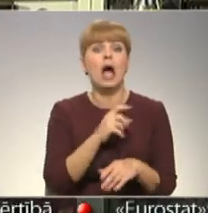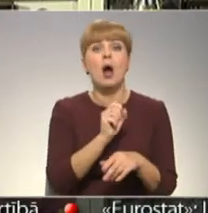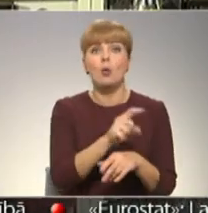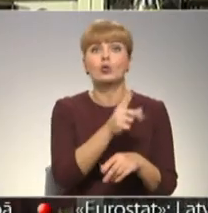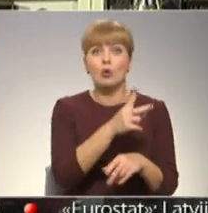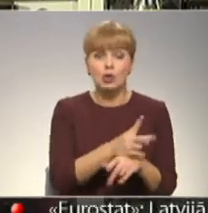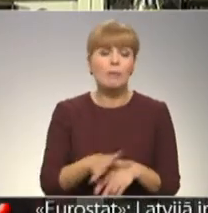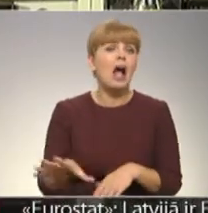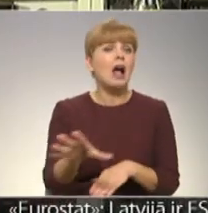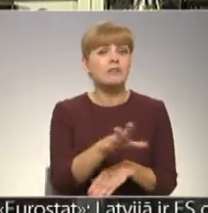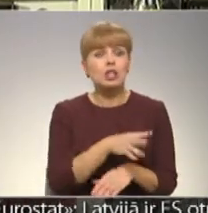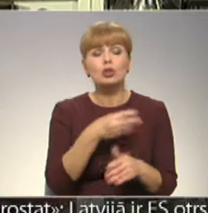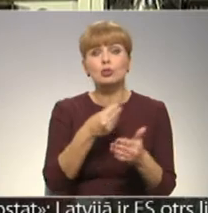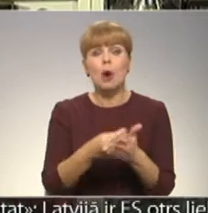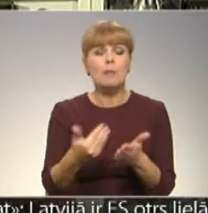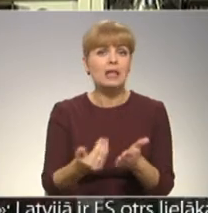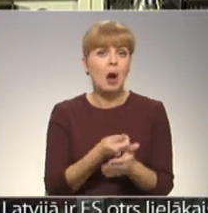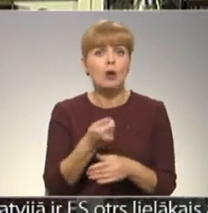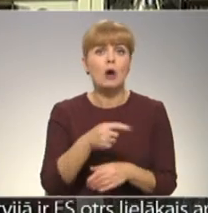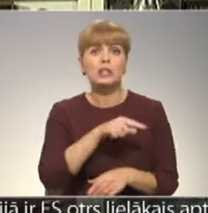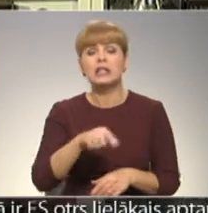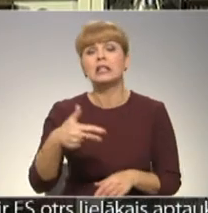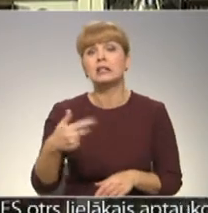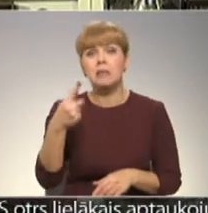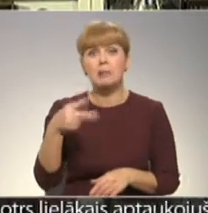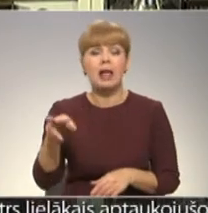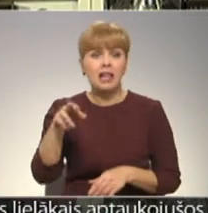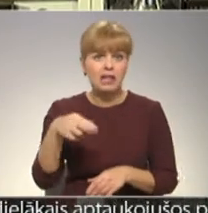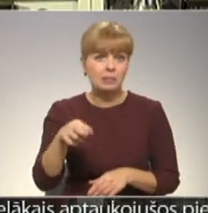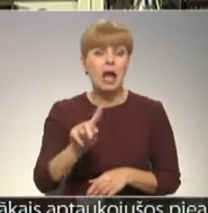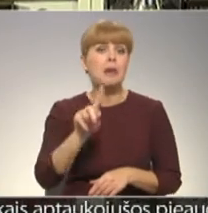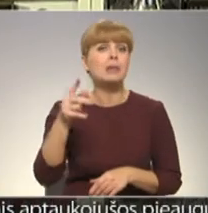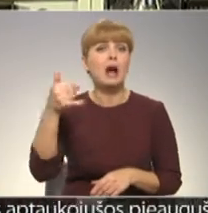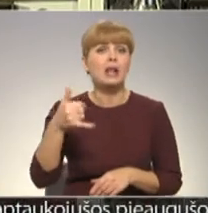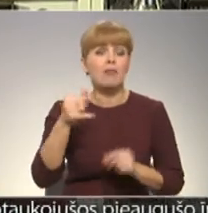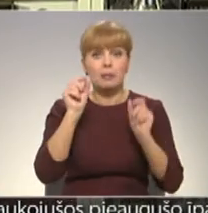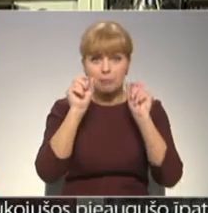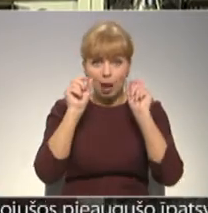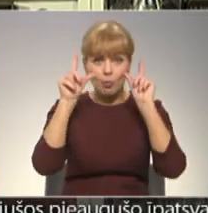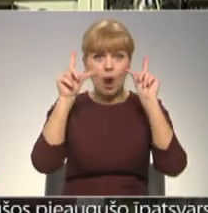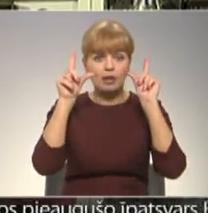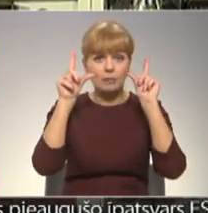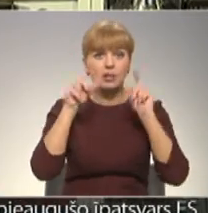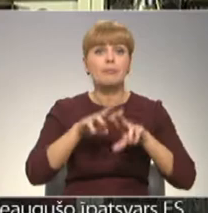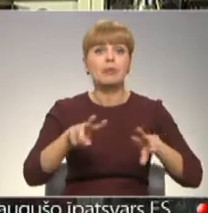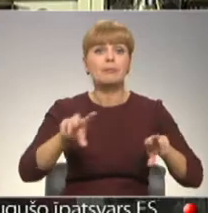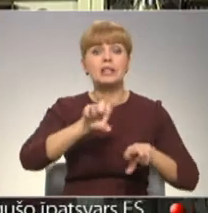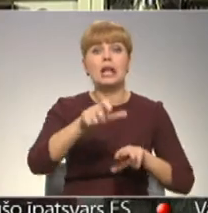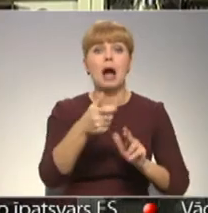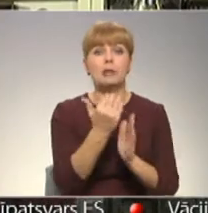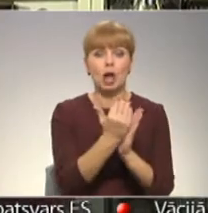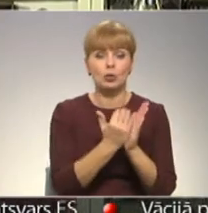nopirkām visi jaunas kasas aparāts līdz 31. decembrī. 1. janvārī pamodāmies ministru kabineta